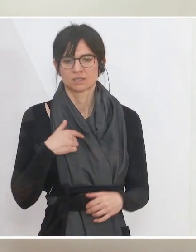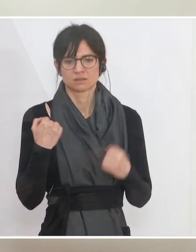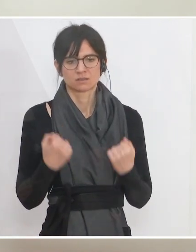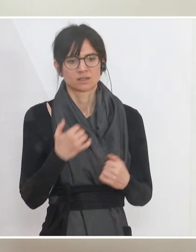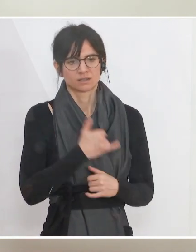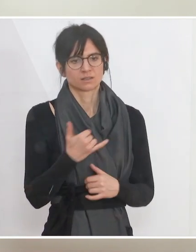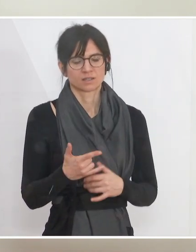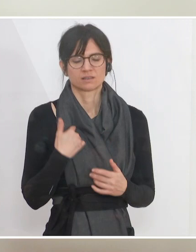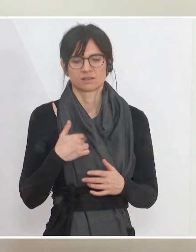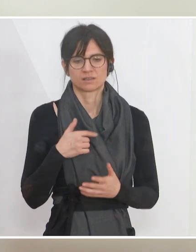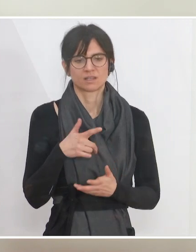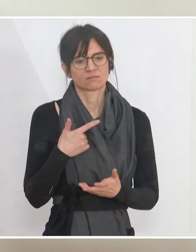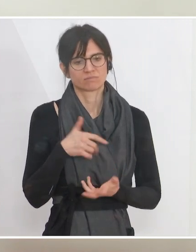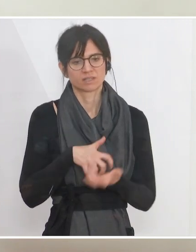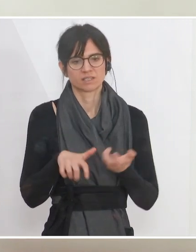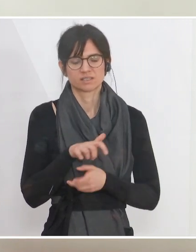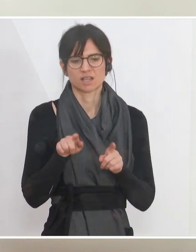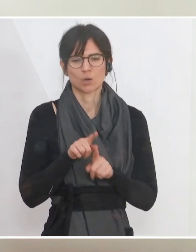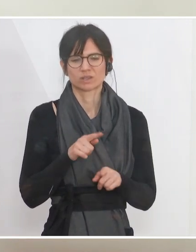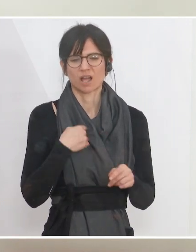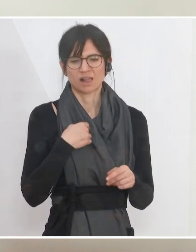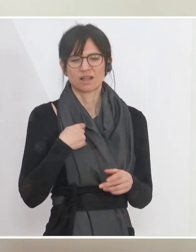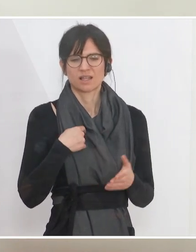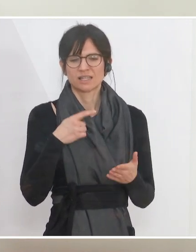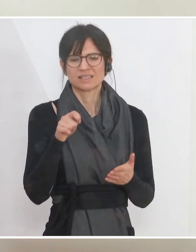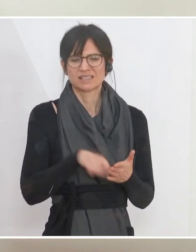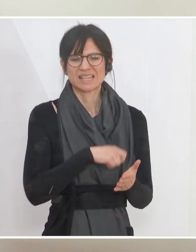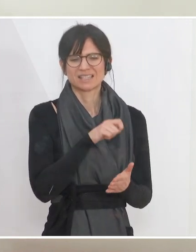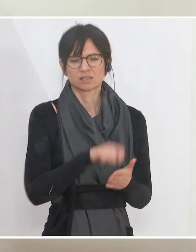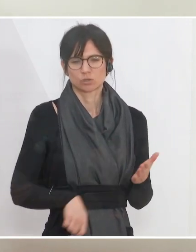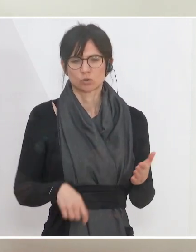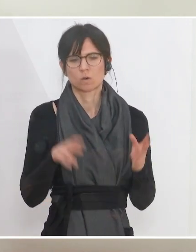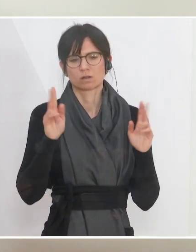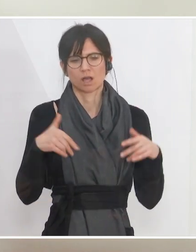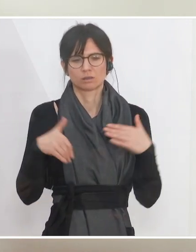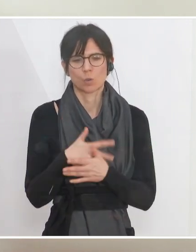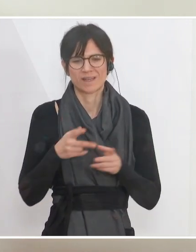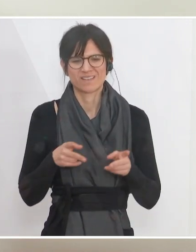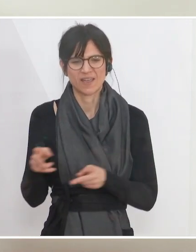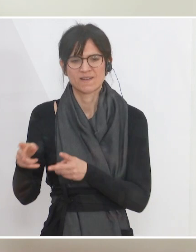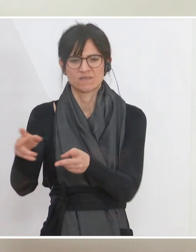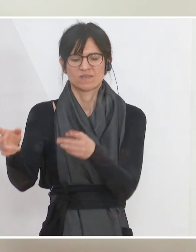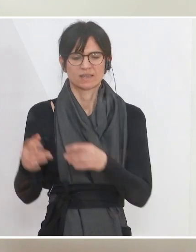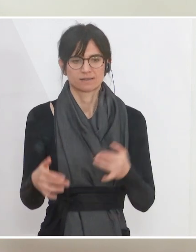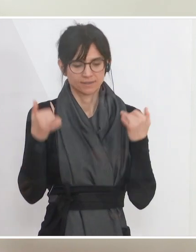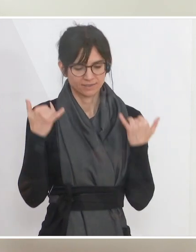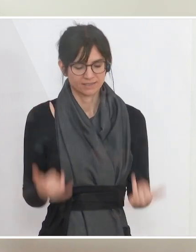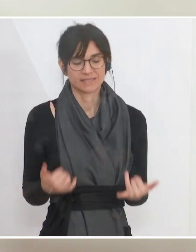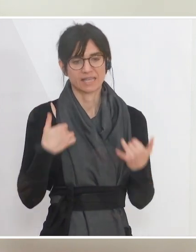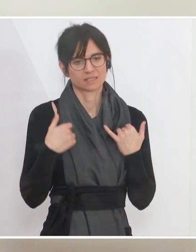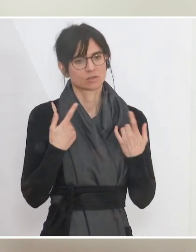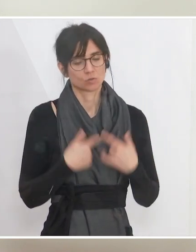davon, jede Krise ist eine Zäsur. In jeder Krise kann man Weichen stellen. So, dass wir jetzt die richtigen